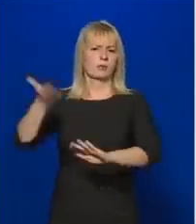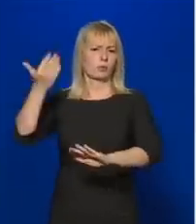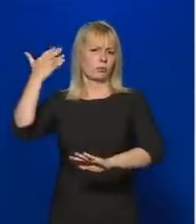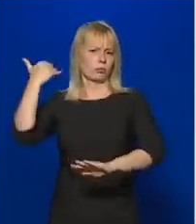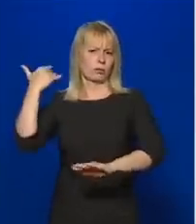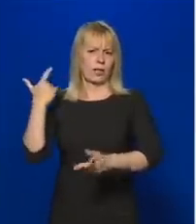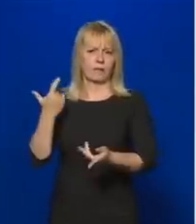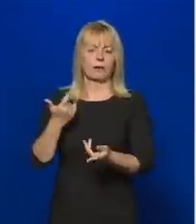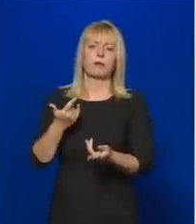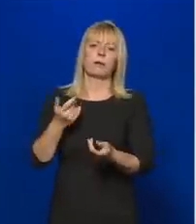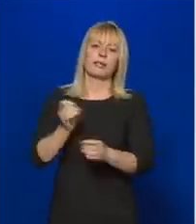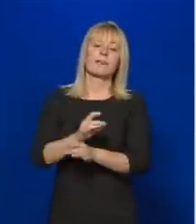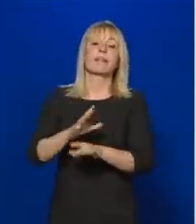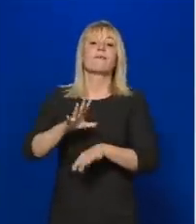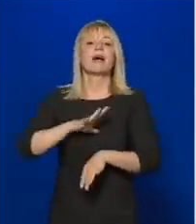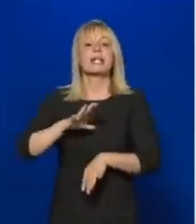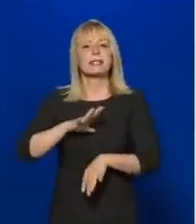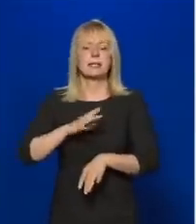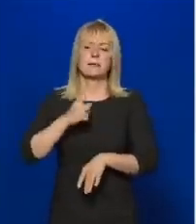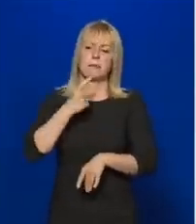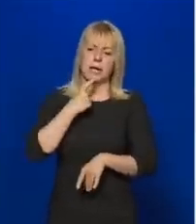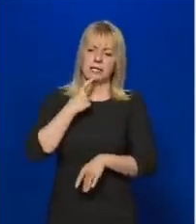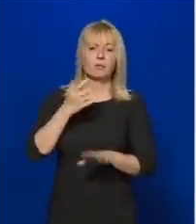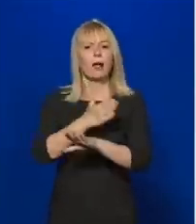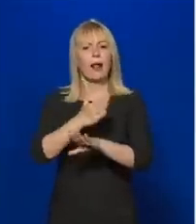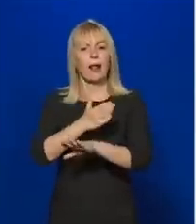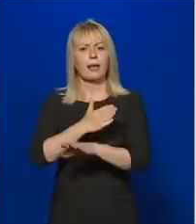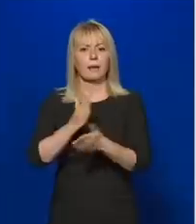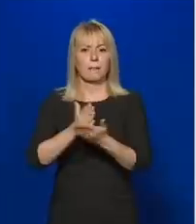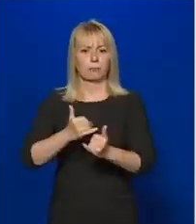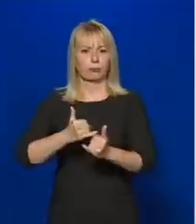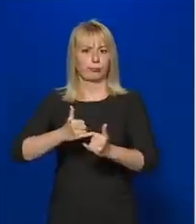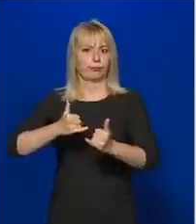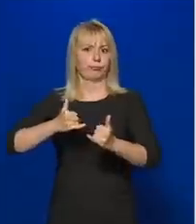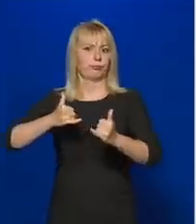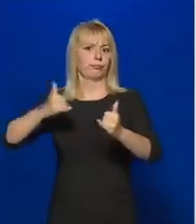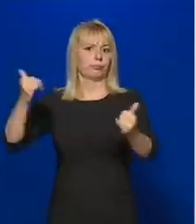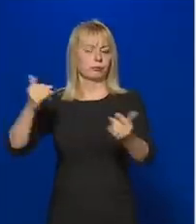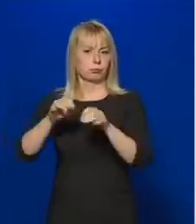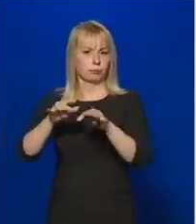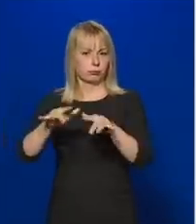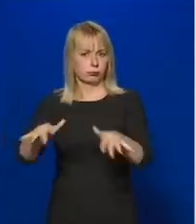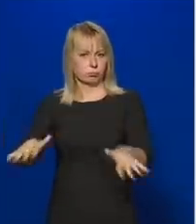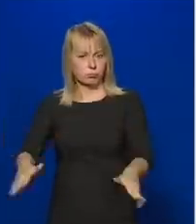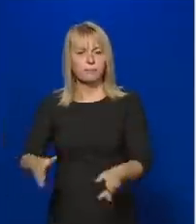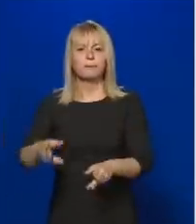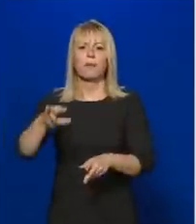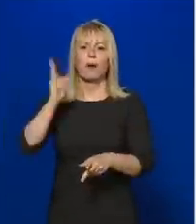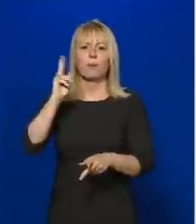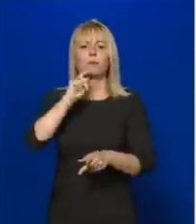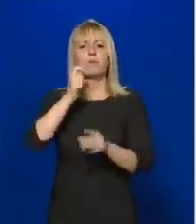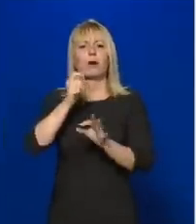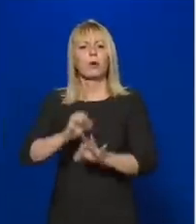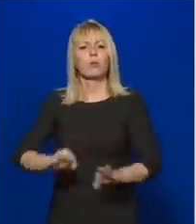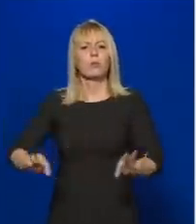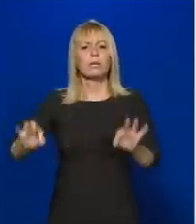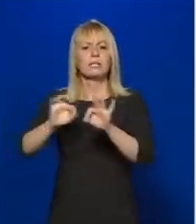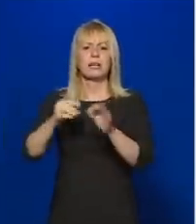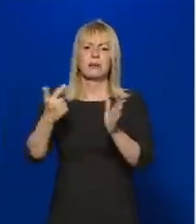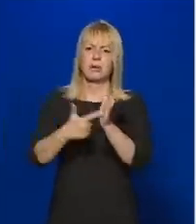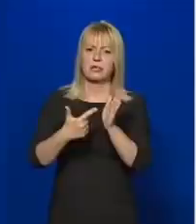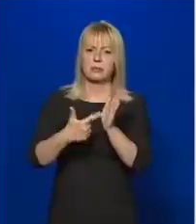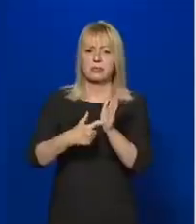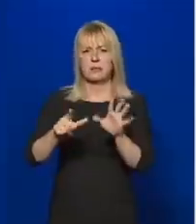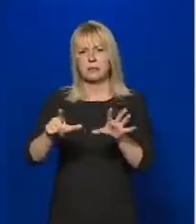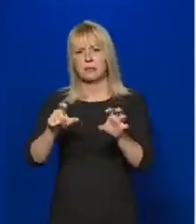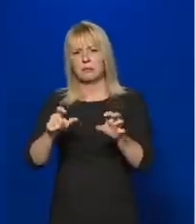a járvány veszély március elején fokozottá vált, akkor Magyarországnak kb. 2700-2800